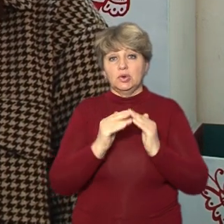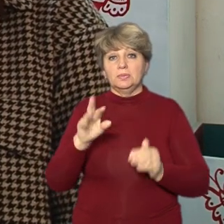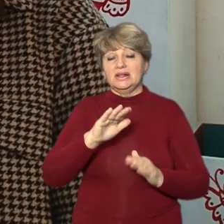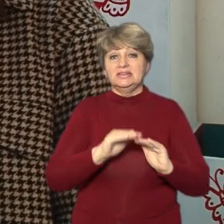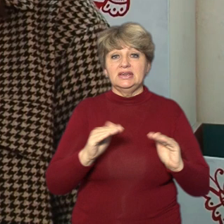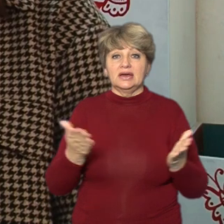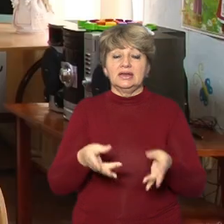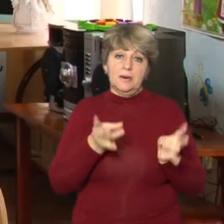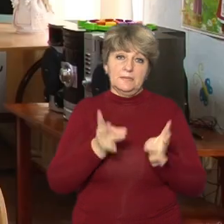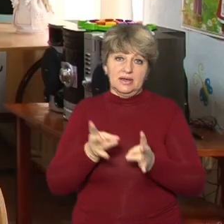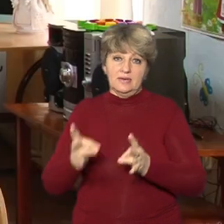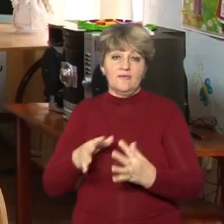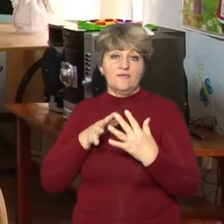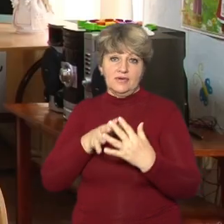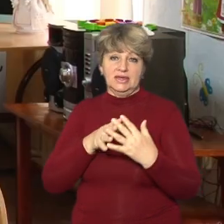постраждали від війни.